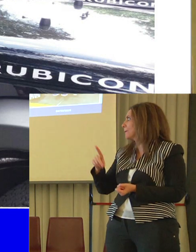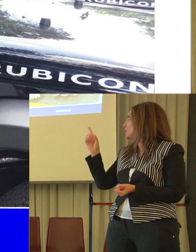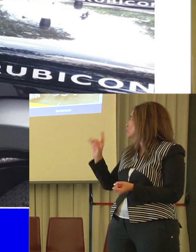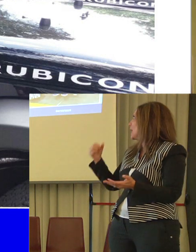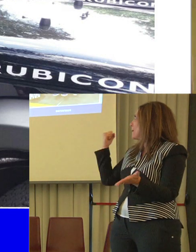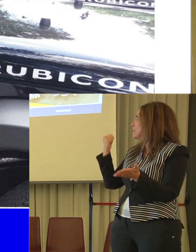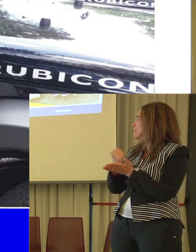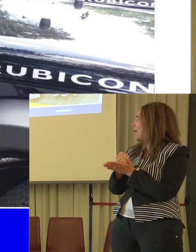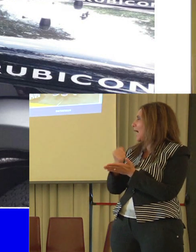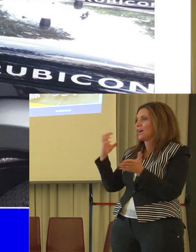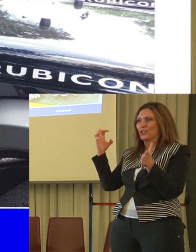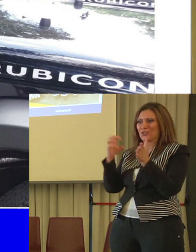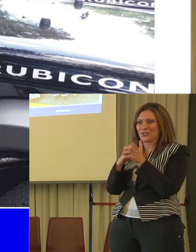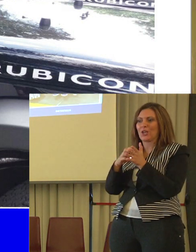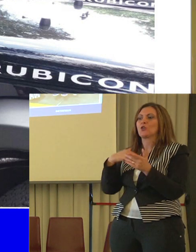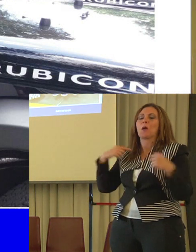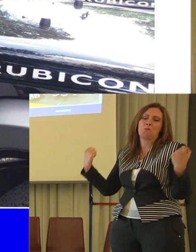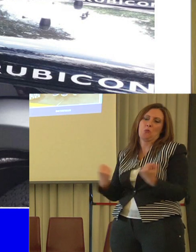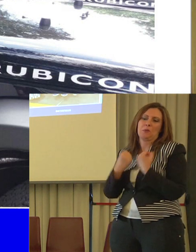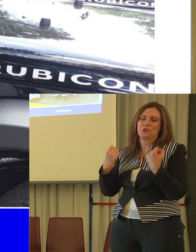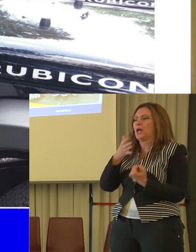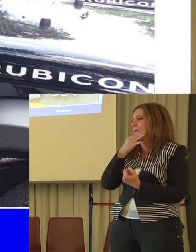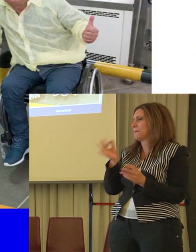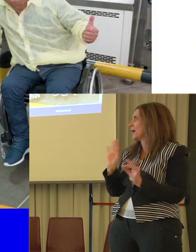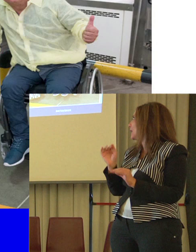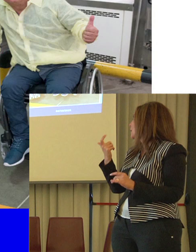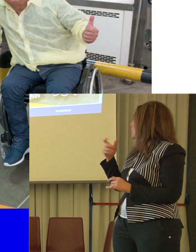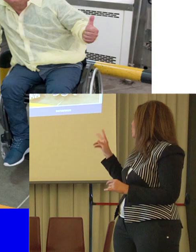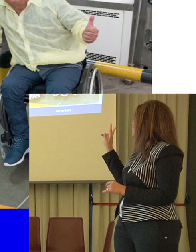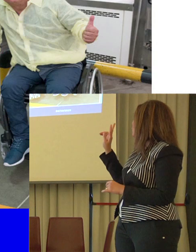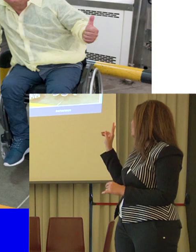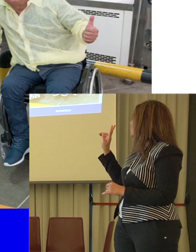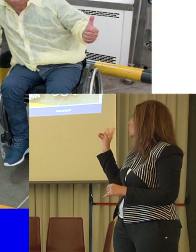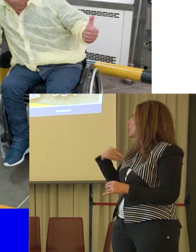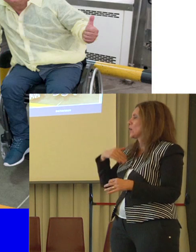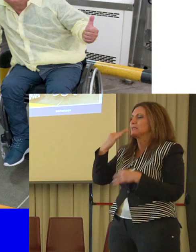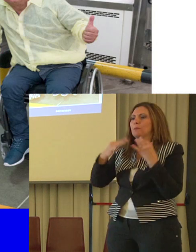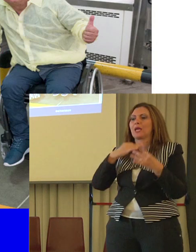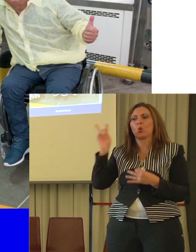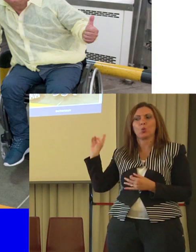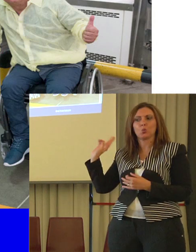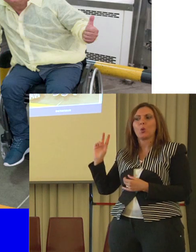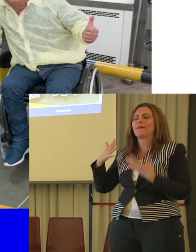pubblicità anche per noi. Vedete qui, poi vi spiego questi due perché sono vestiti così,